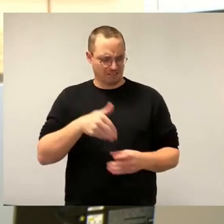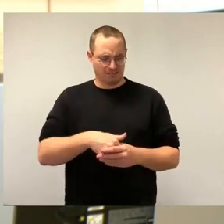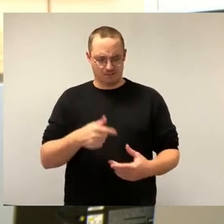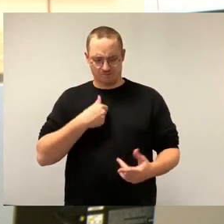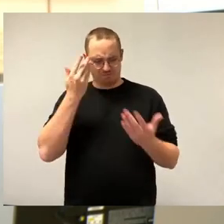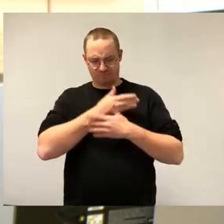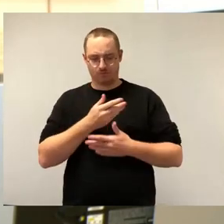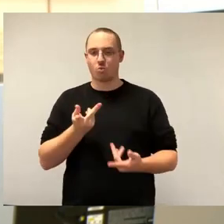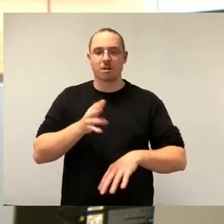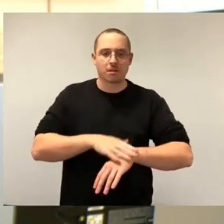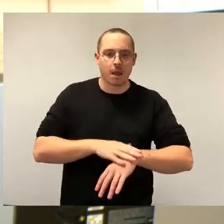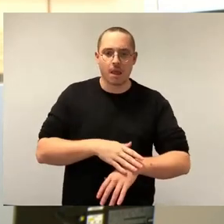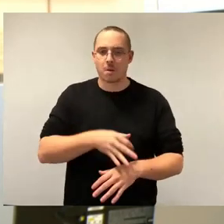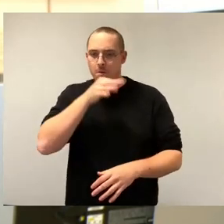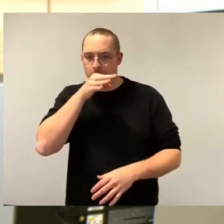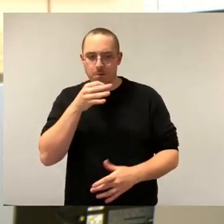Oder wie auch immer.